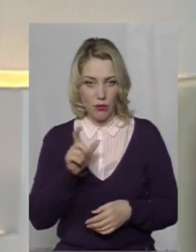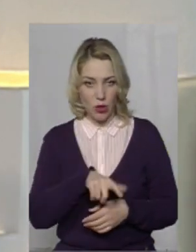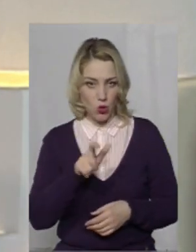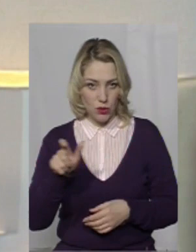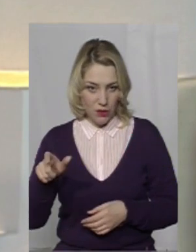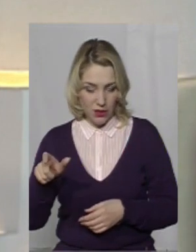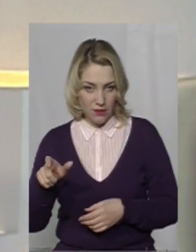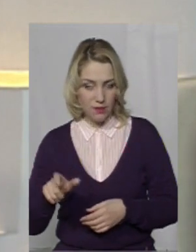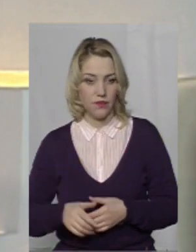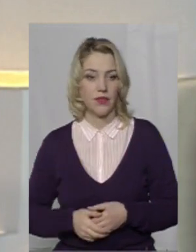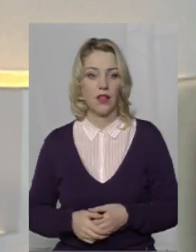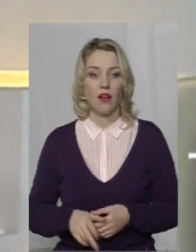так,